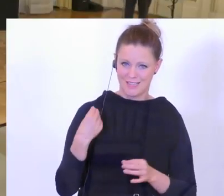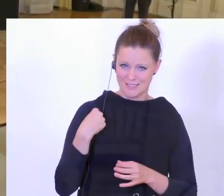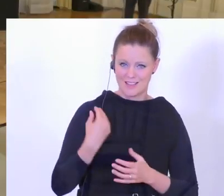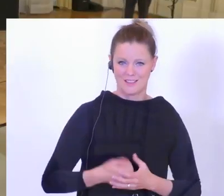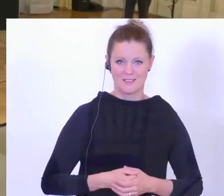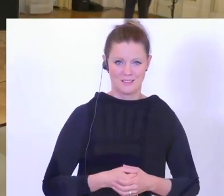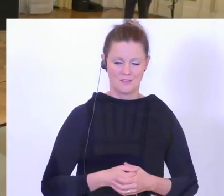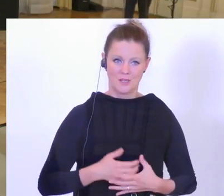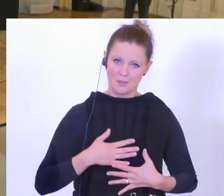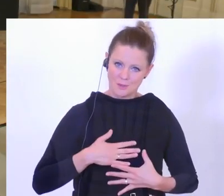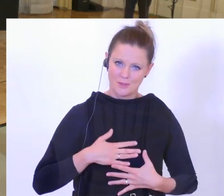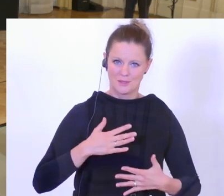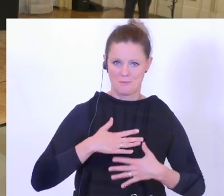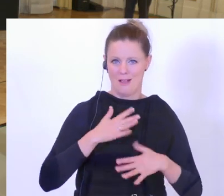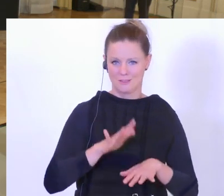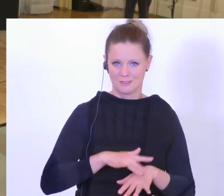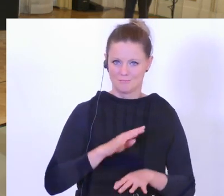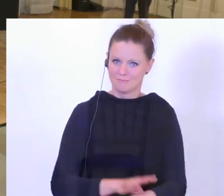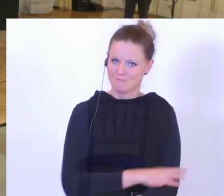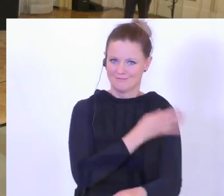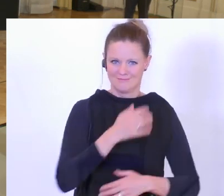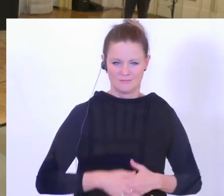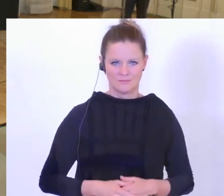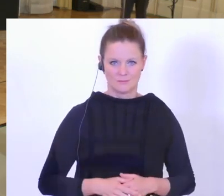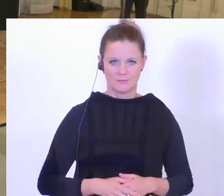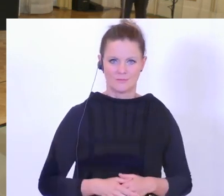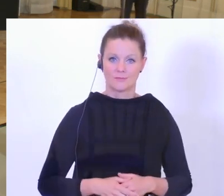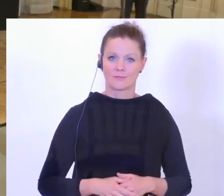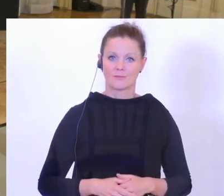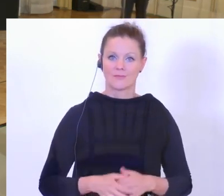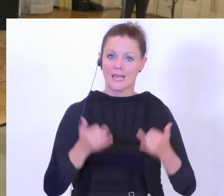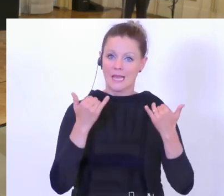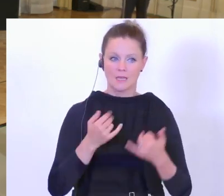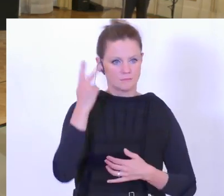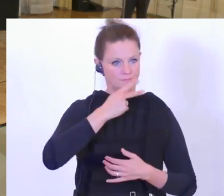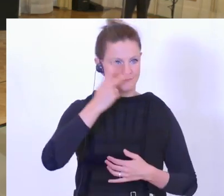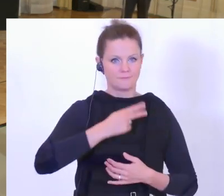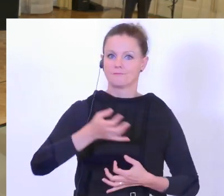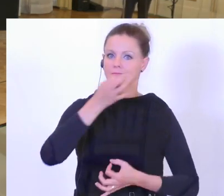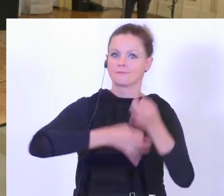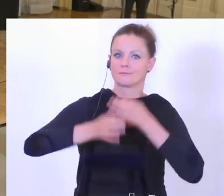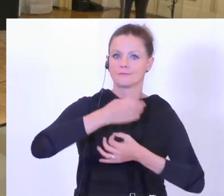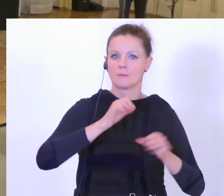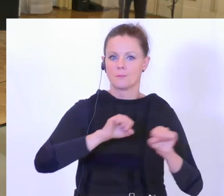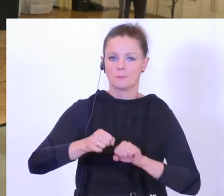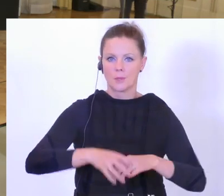haben wirklich bewegt und überrascht. Danke. Danke für die Ausführungen. Wir stehen selbstverständlich für Fragen zur Verfügung.